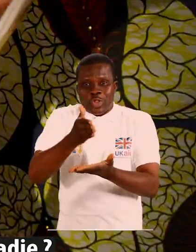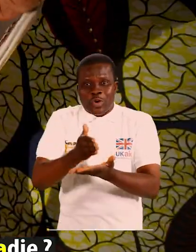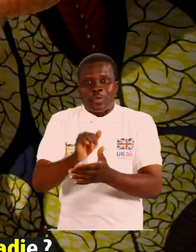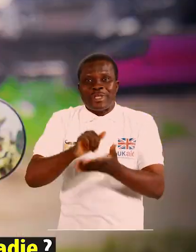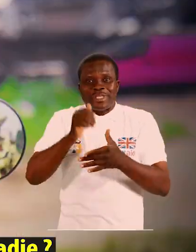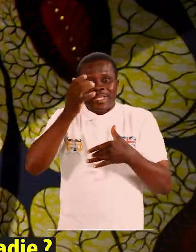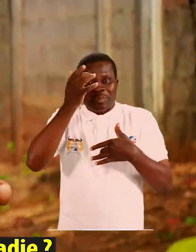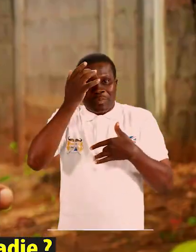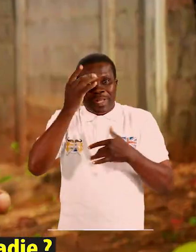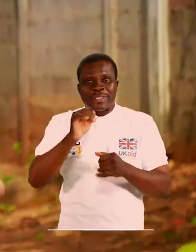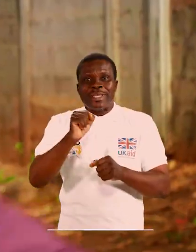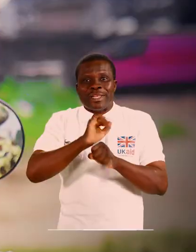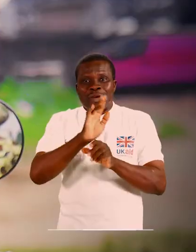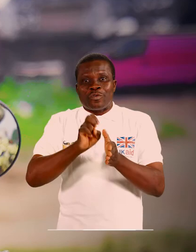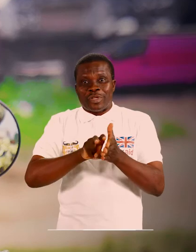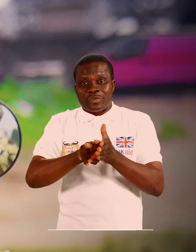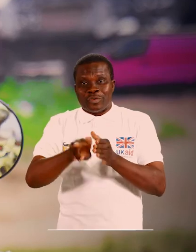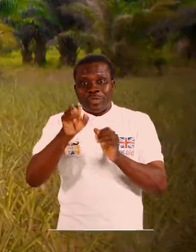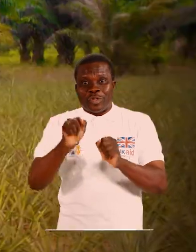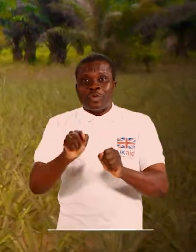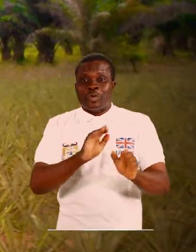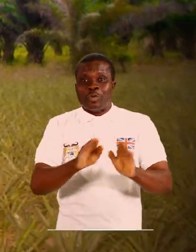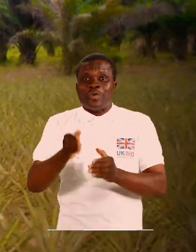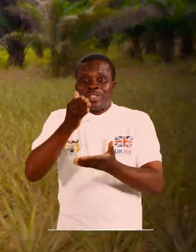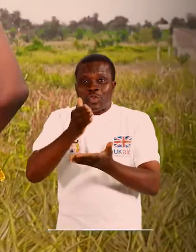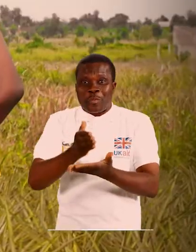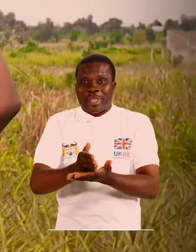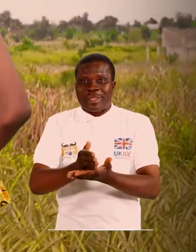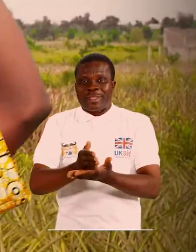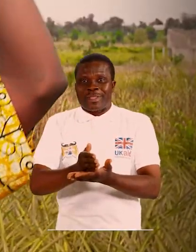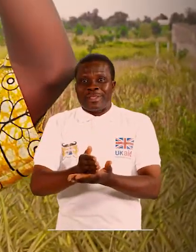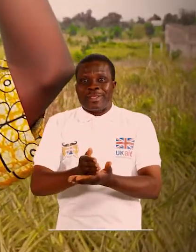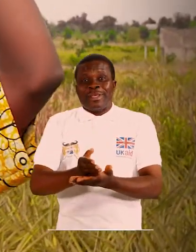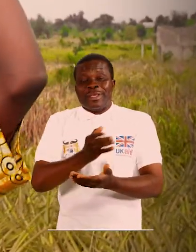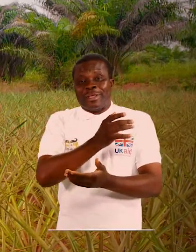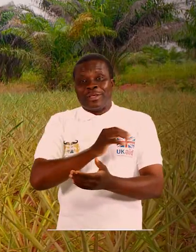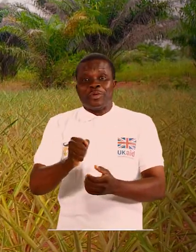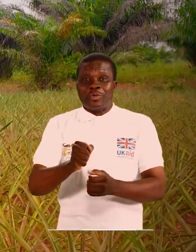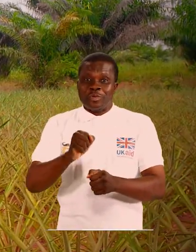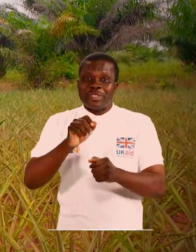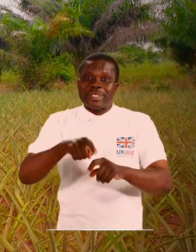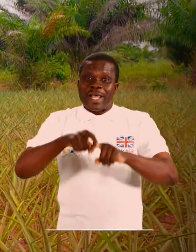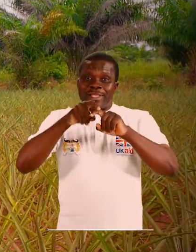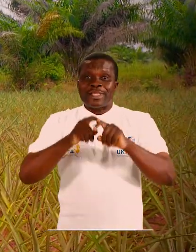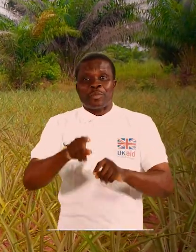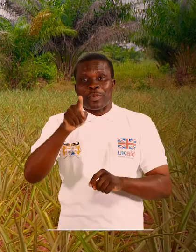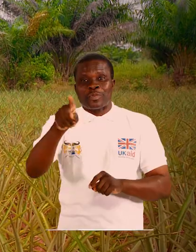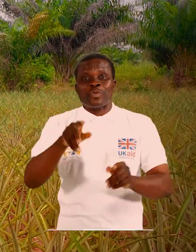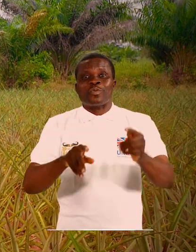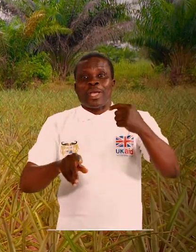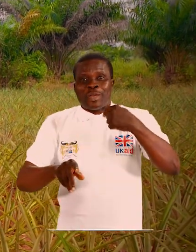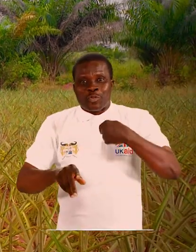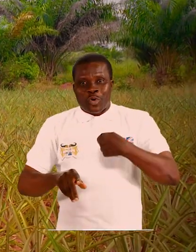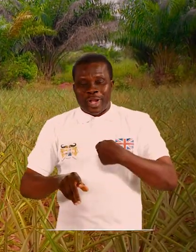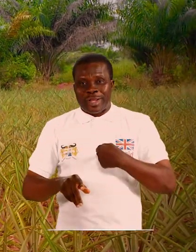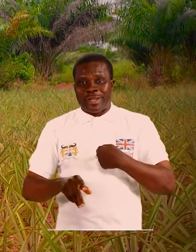stopper cette maladie ? La COVID-19 peut-être stopper Mais ça dépend de toi